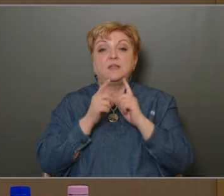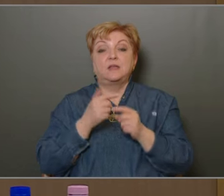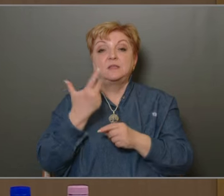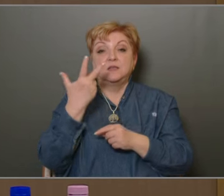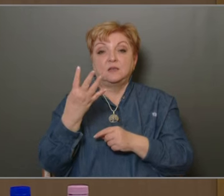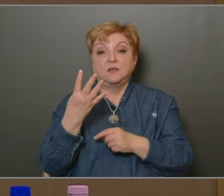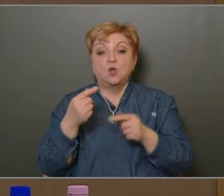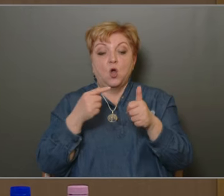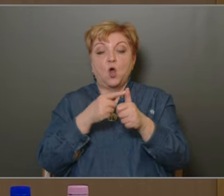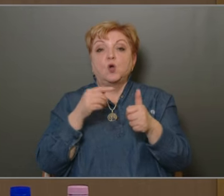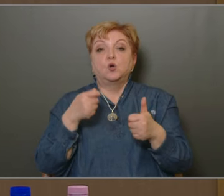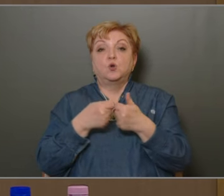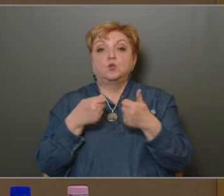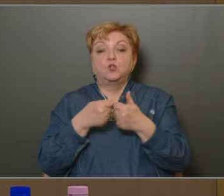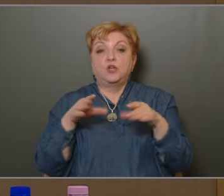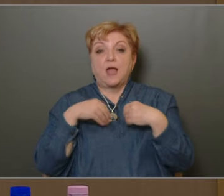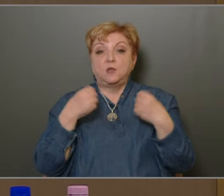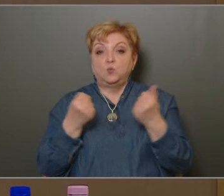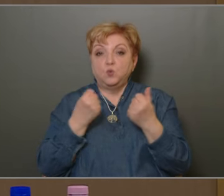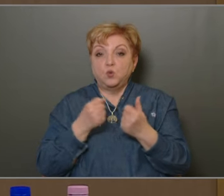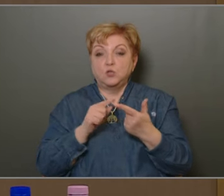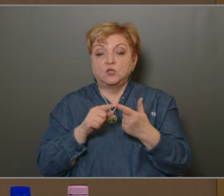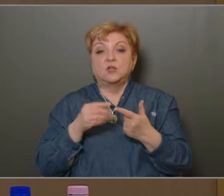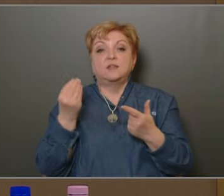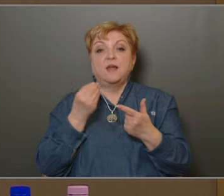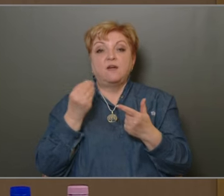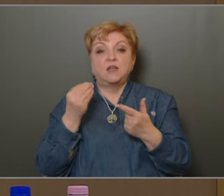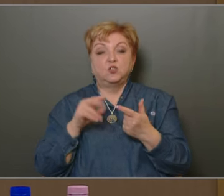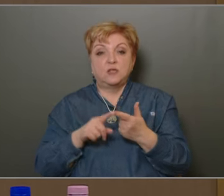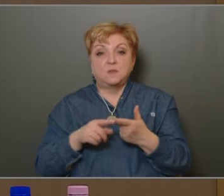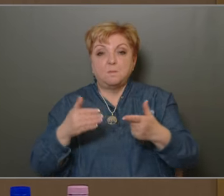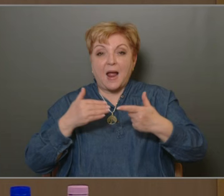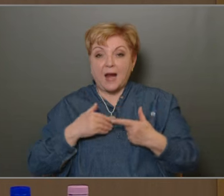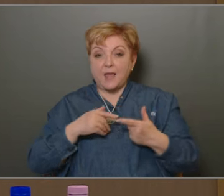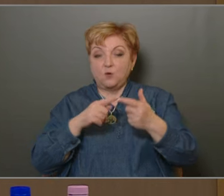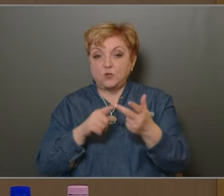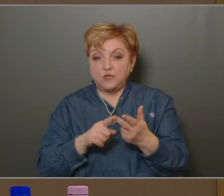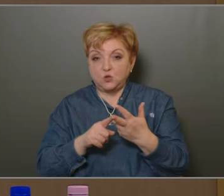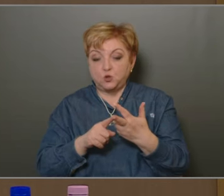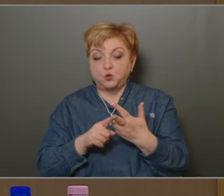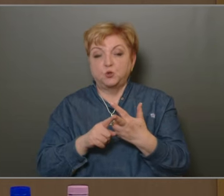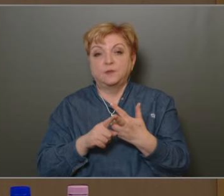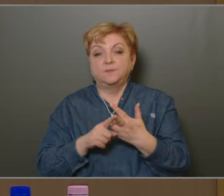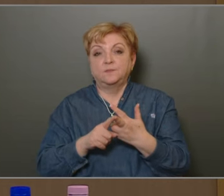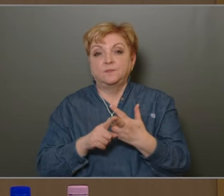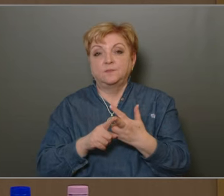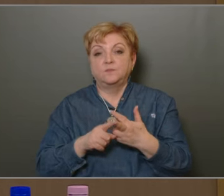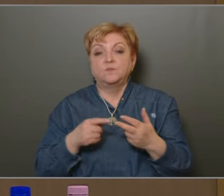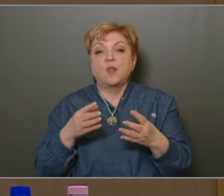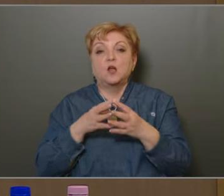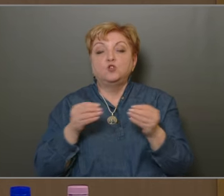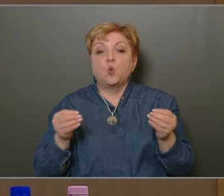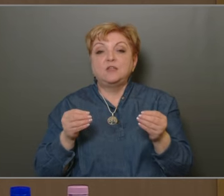négy alapérrél, a közösségi együttműködés, az oktatási nevelési intézmények közök a megelőzés prevenciós központ koordinálásával,